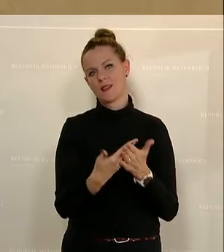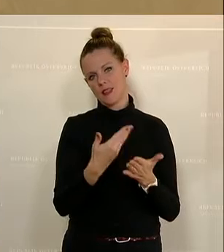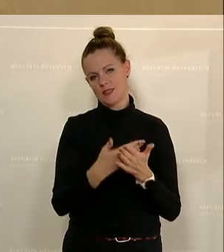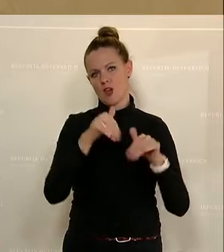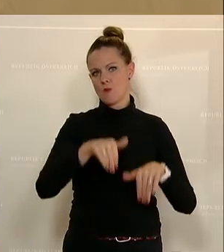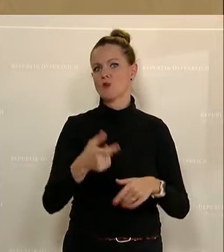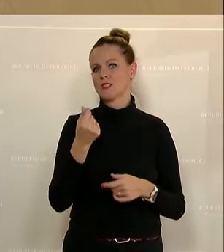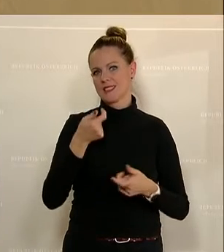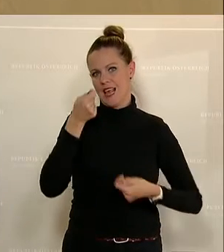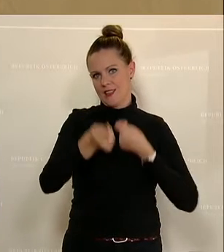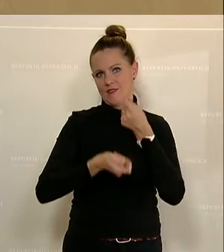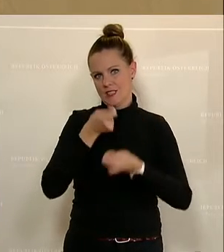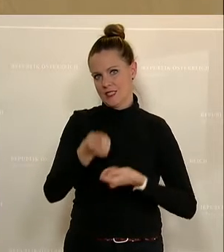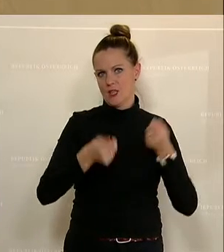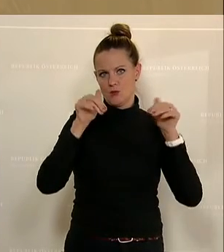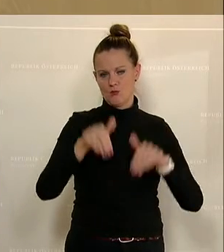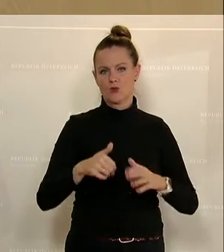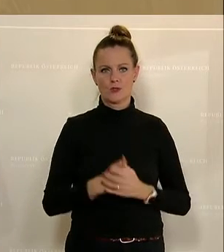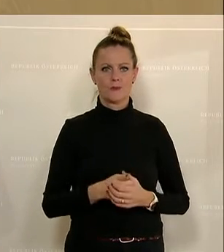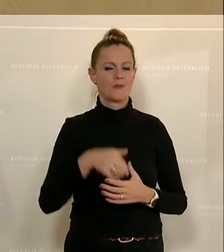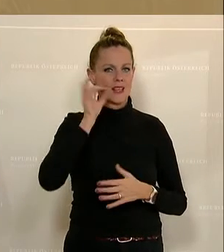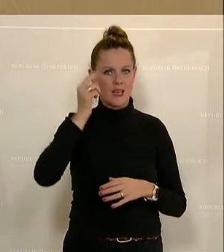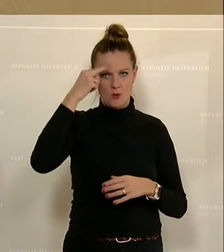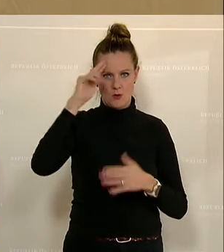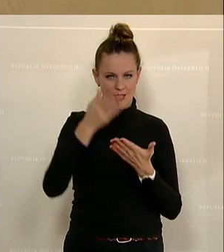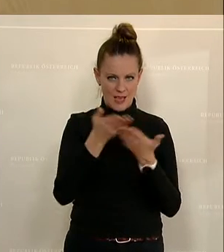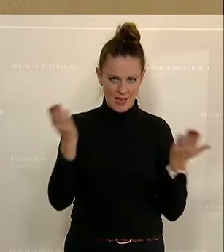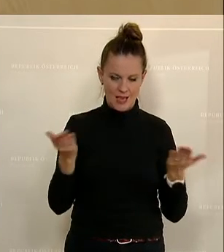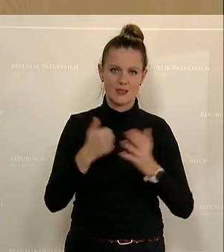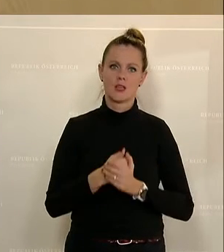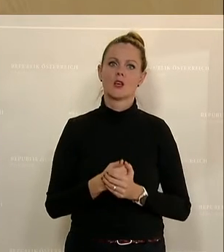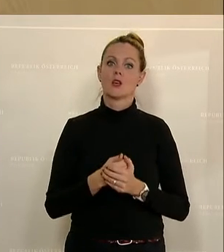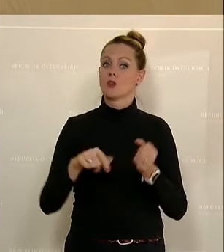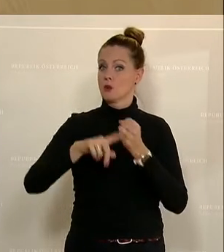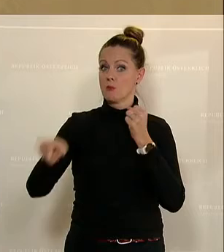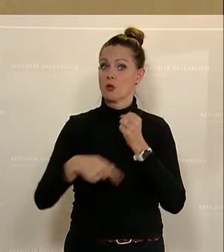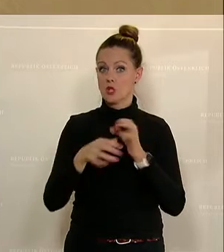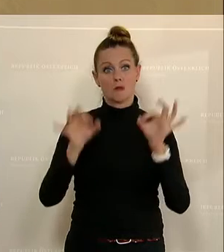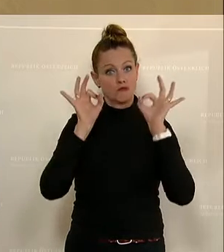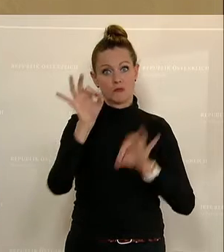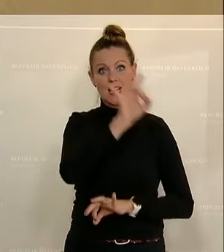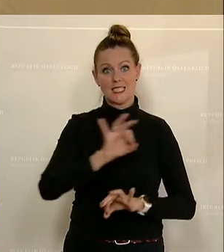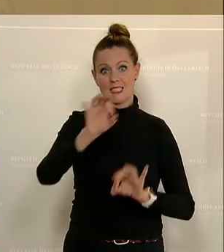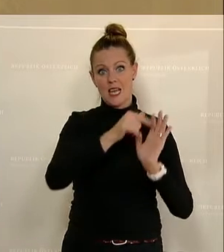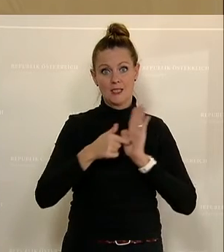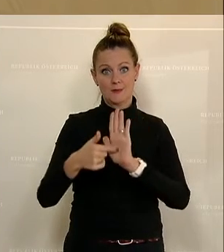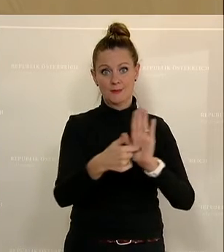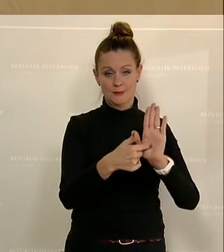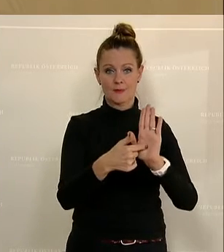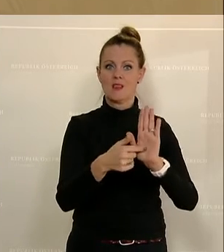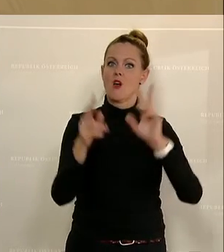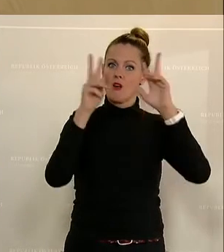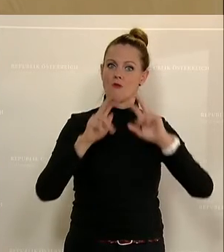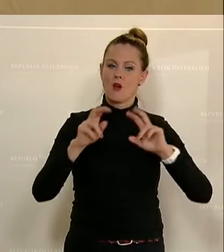wir hier Gelder investieren. Meine Damen und Herren, mit diesem Budget wurden starke Zeichen gesetzt, um unsere